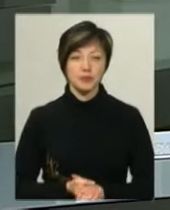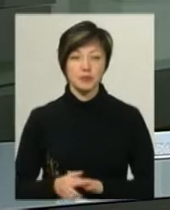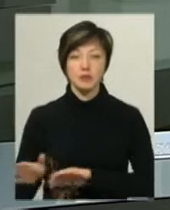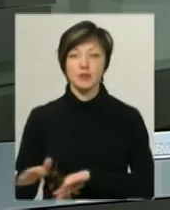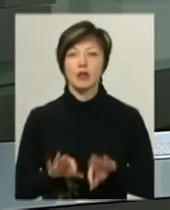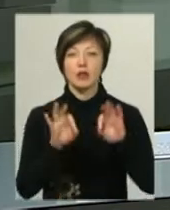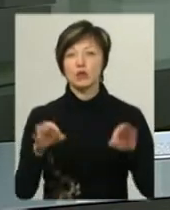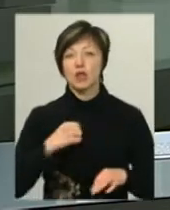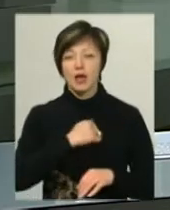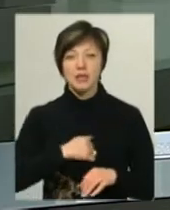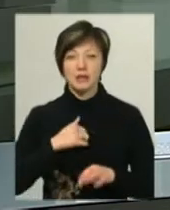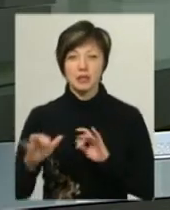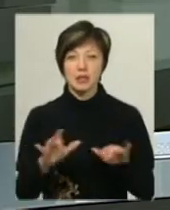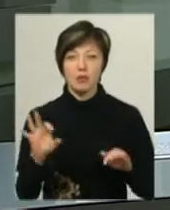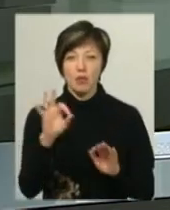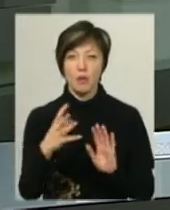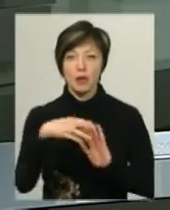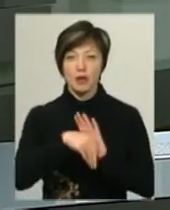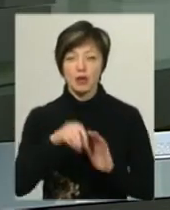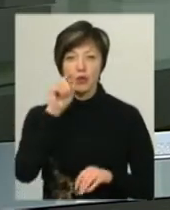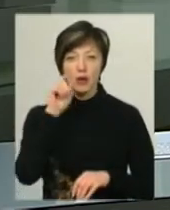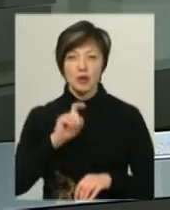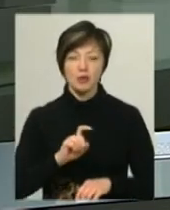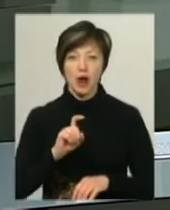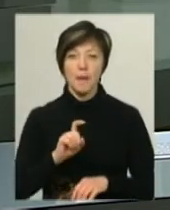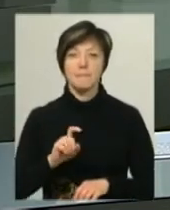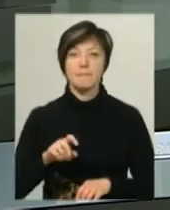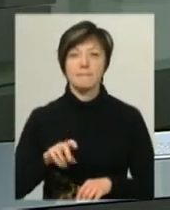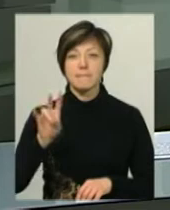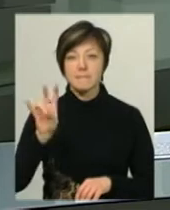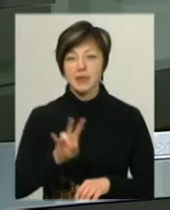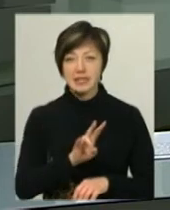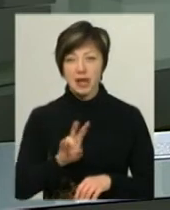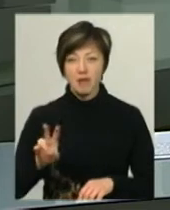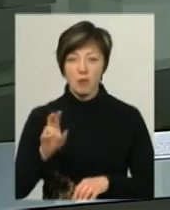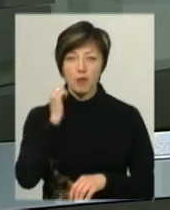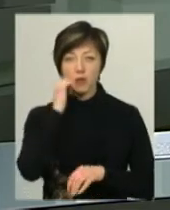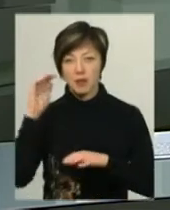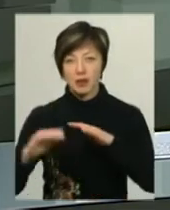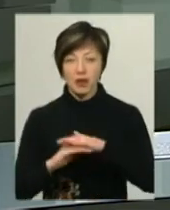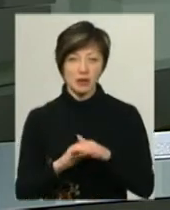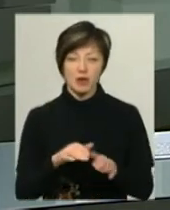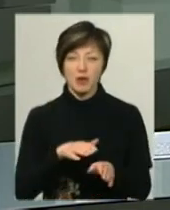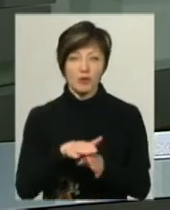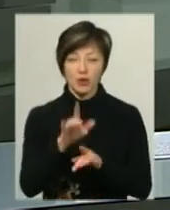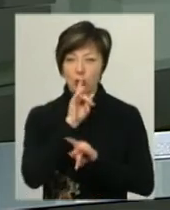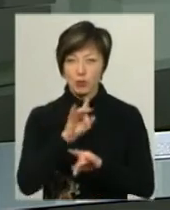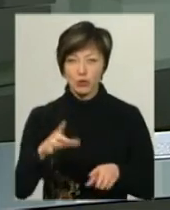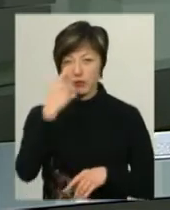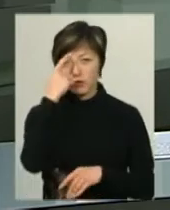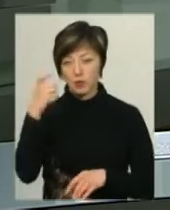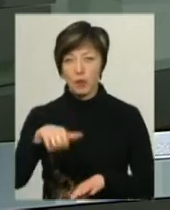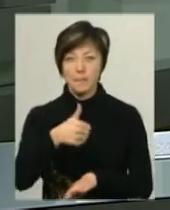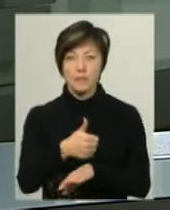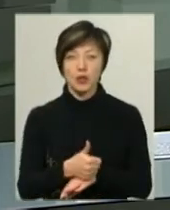Жодних агресивних дій щодо приєднання Української православної церкви Московського патріархату прийматися не буде. Про це повідомив